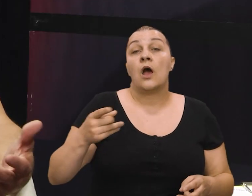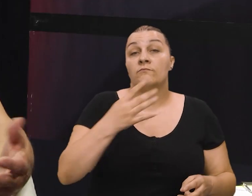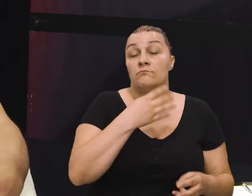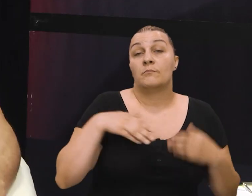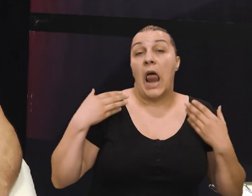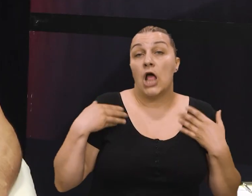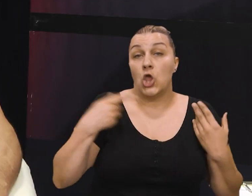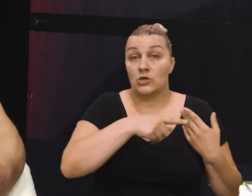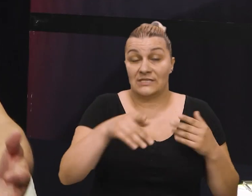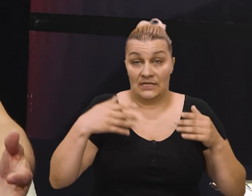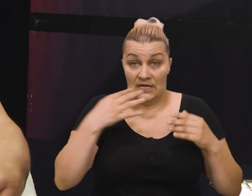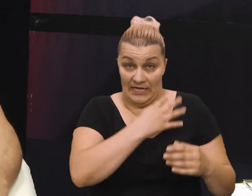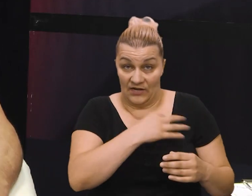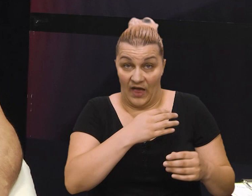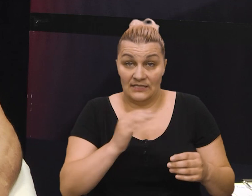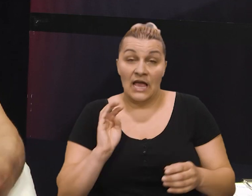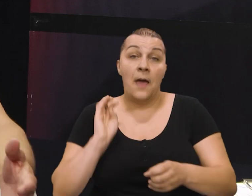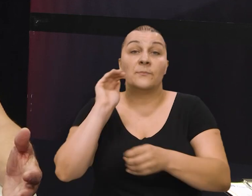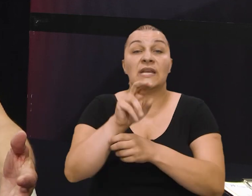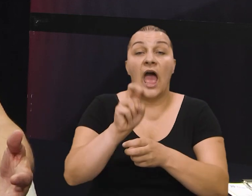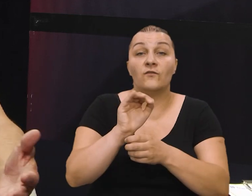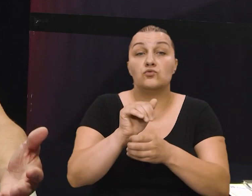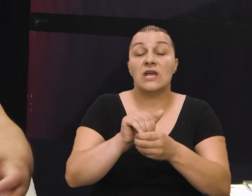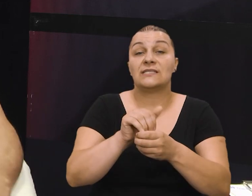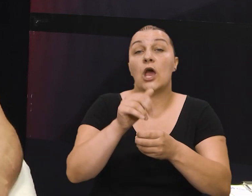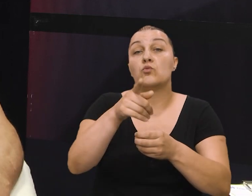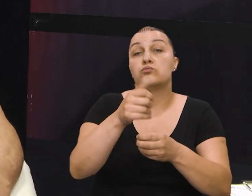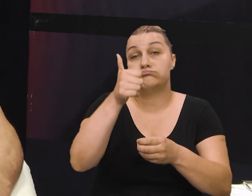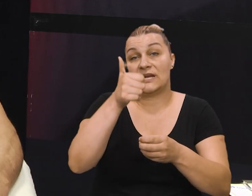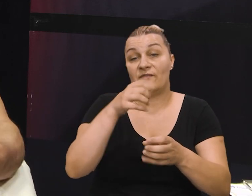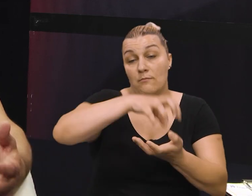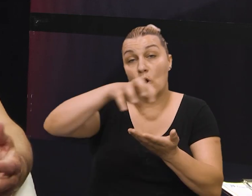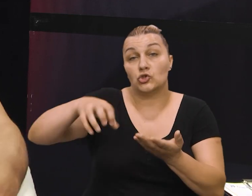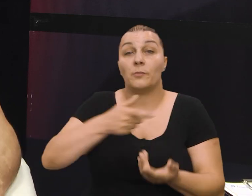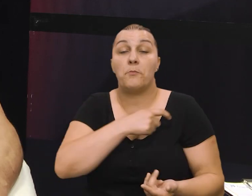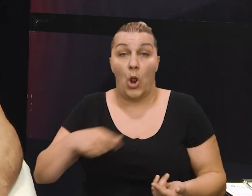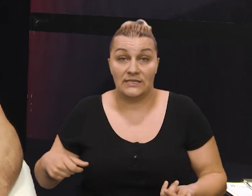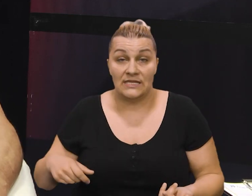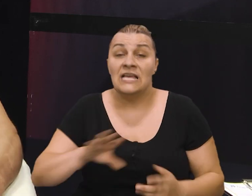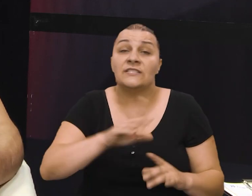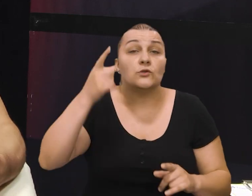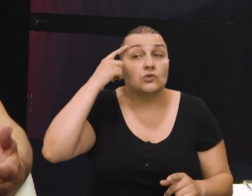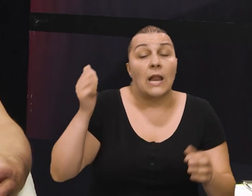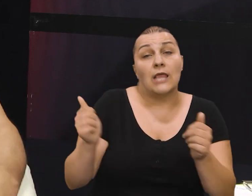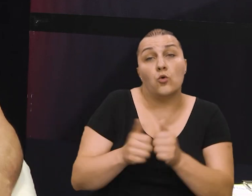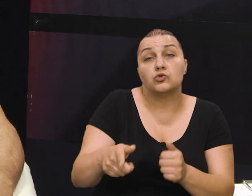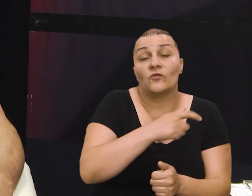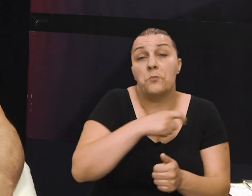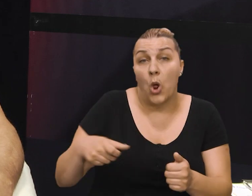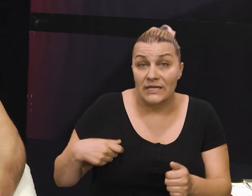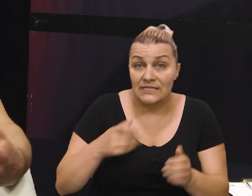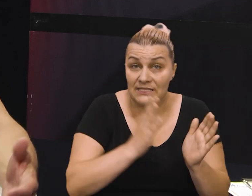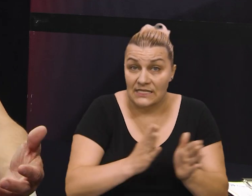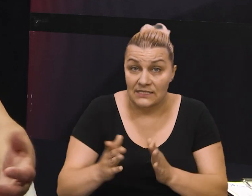mladost Hrvatska odaziva se u te prve postrube Hrvatske policije. Startno se znalo da, pored policijskih zadaća,